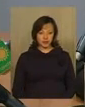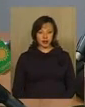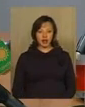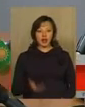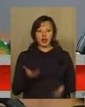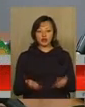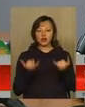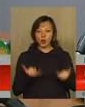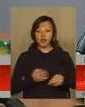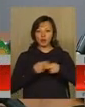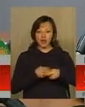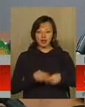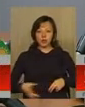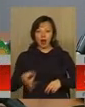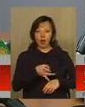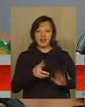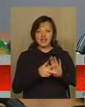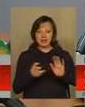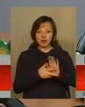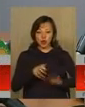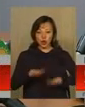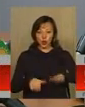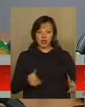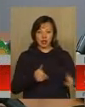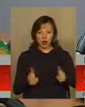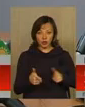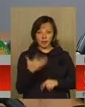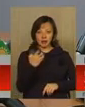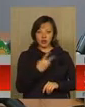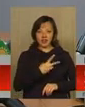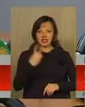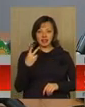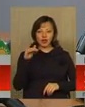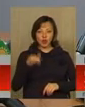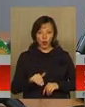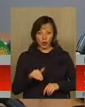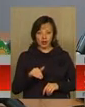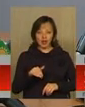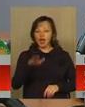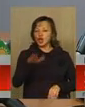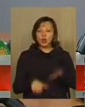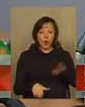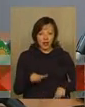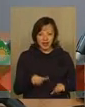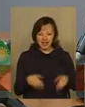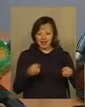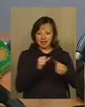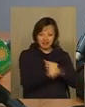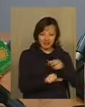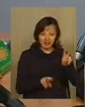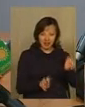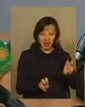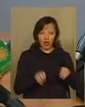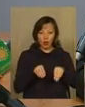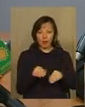так, сьогодні в Дуновецькому районі 800 тонн заготовлено мінеральних добрів, з них 522 тонн азотних добрів, то